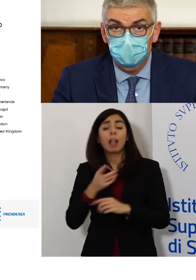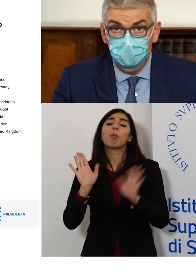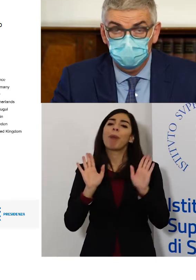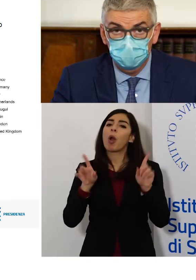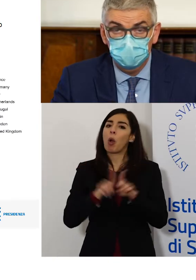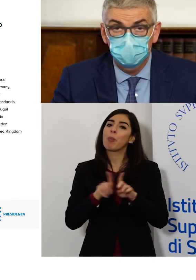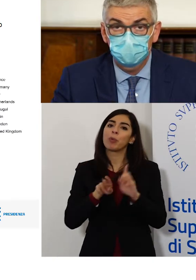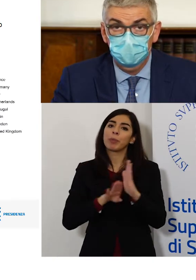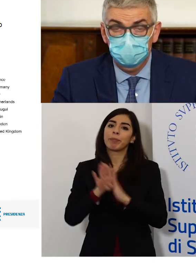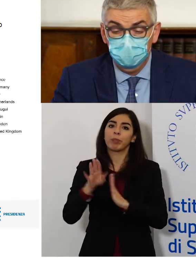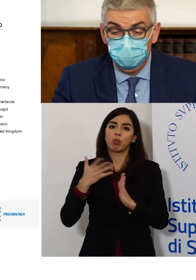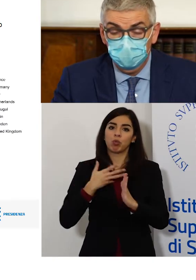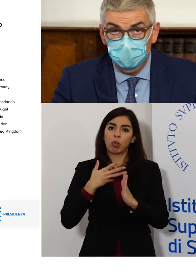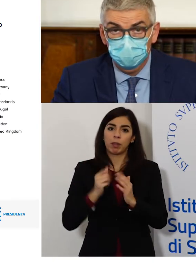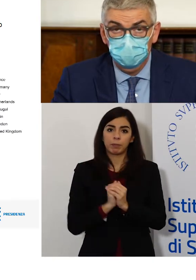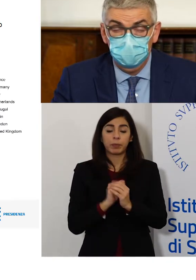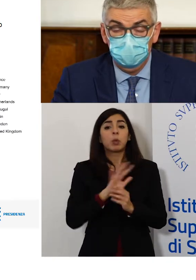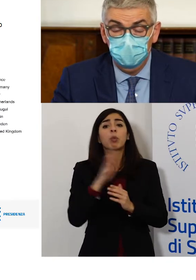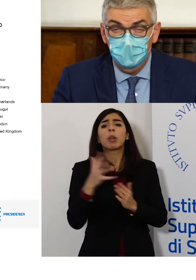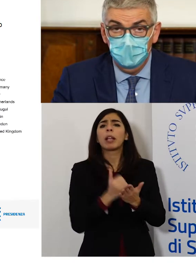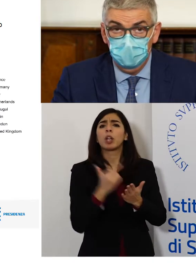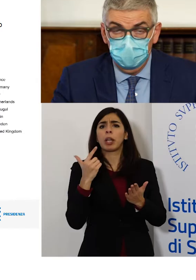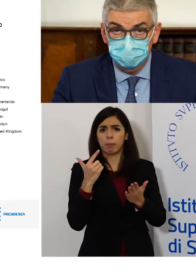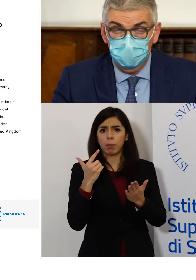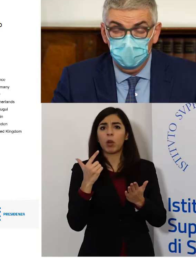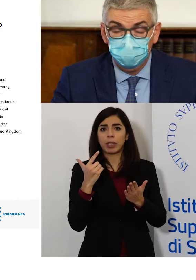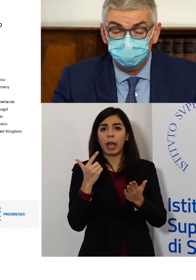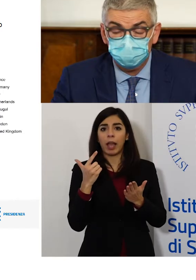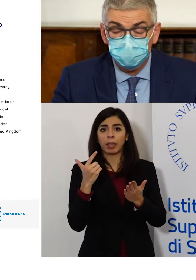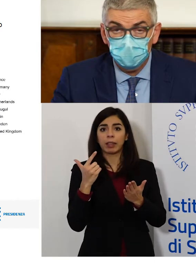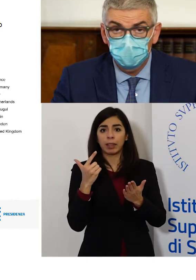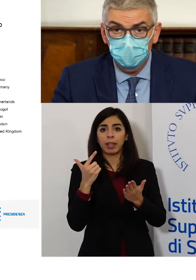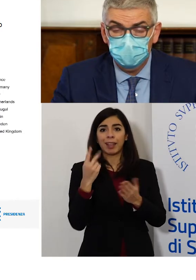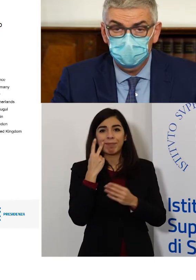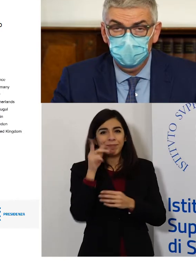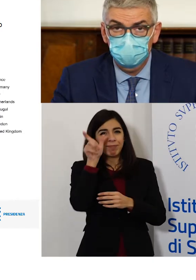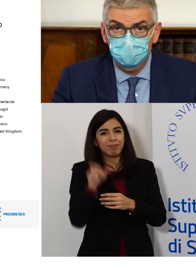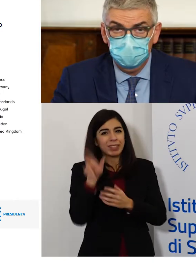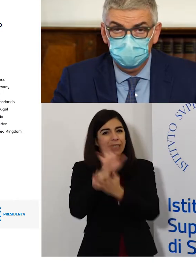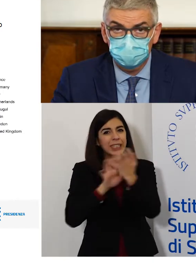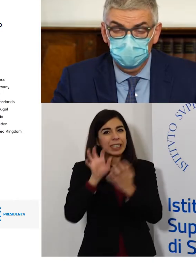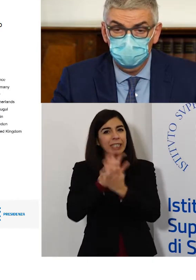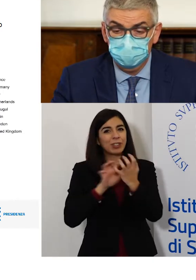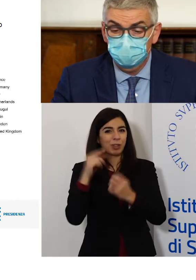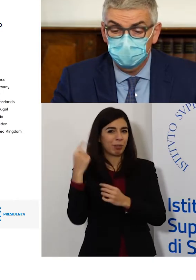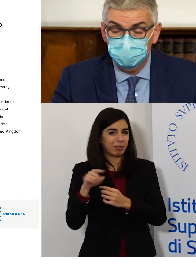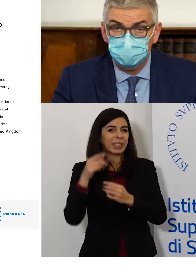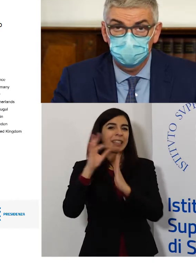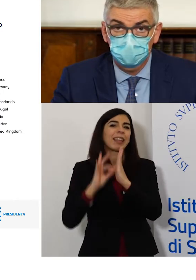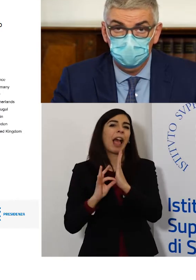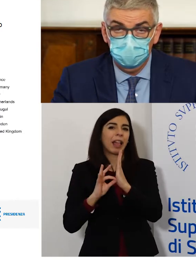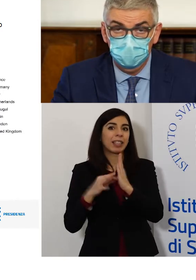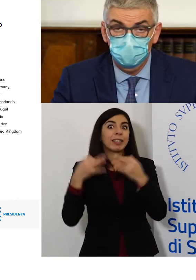crescita. L'altro elemento importante da ricordare, come vedete nella zona ombreggiata i dati sono ancora in